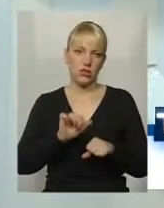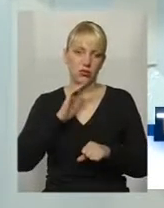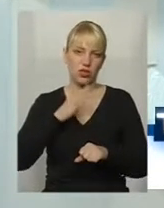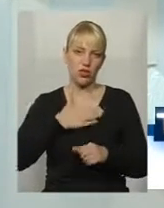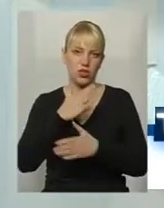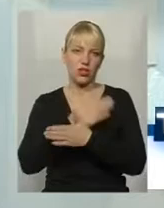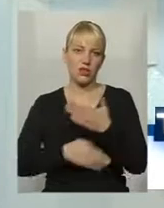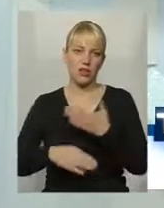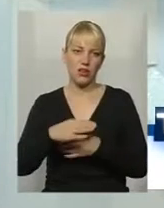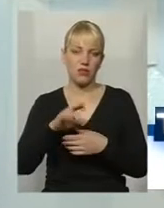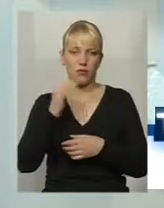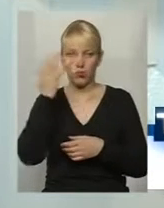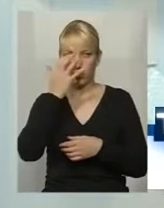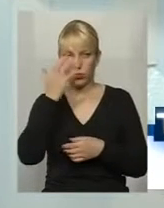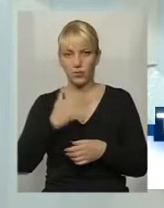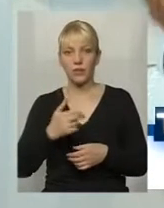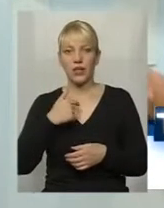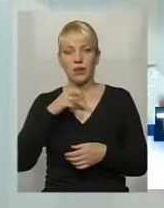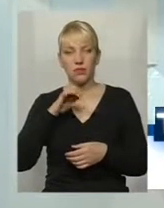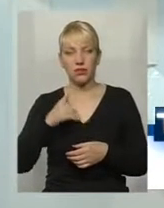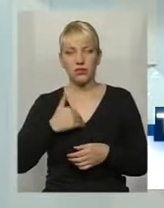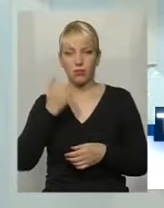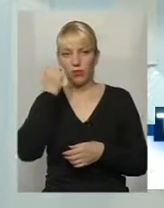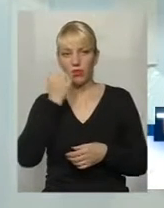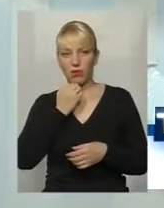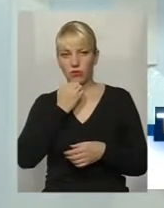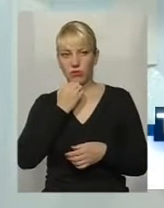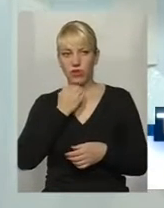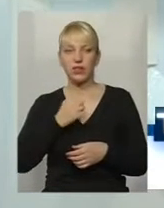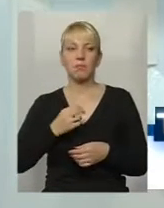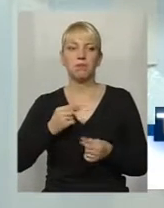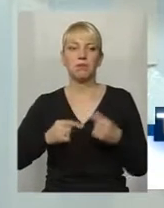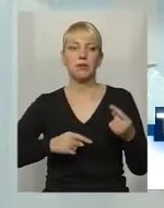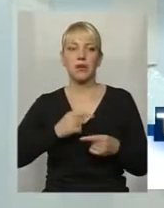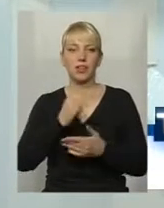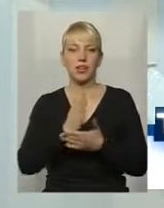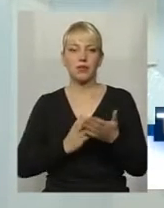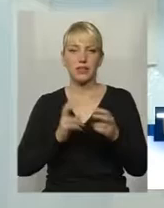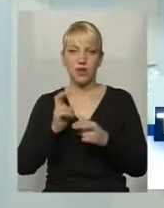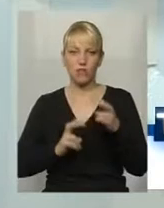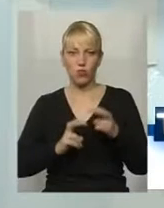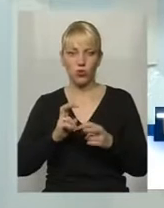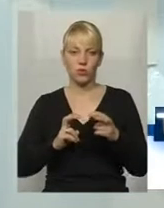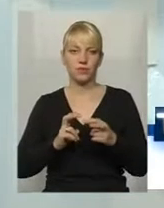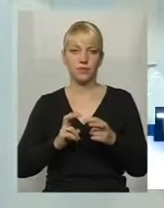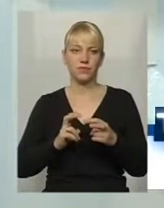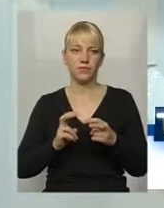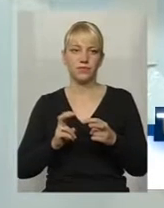інвалідів по зору. Я хотів би подякувати, скажімо, підприємцям хлібзаводу, ось